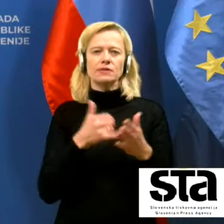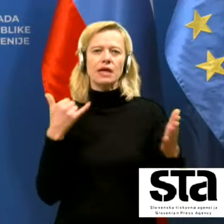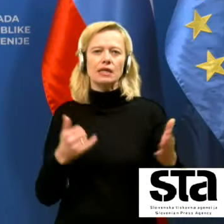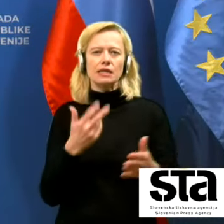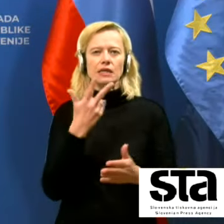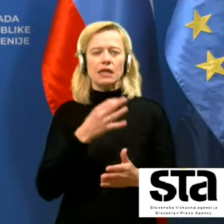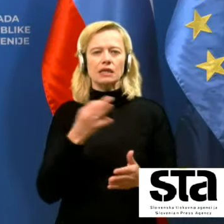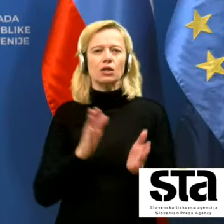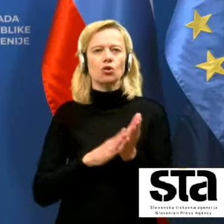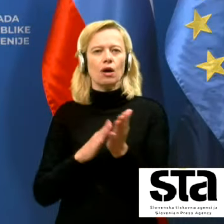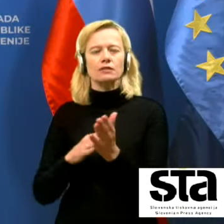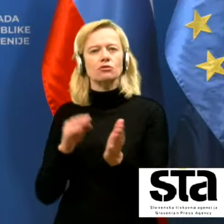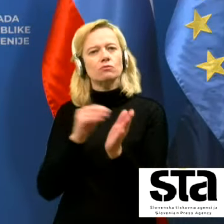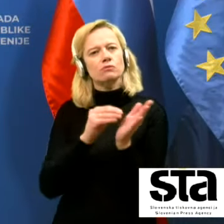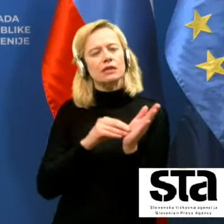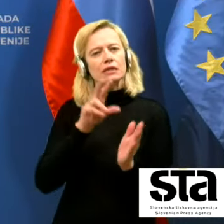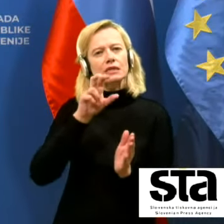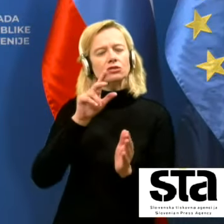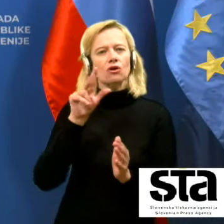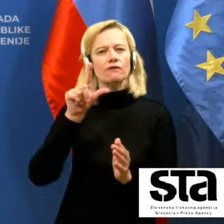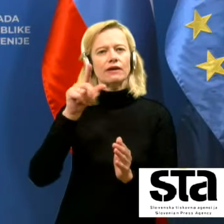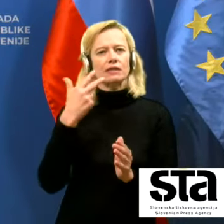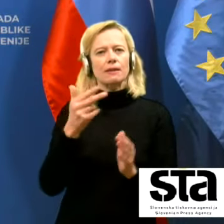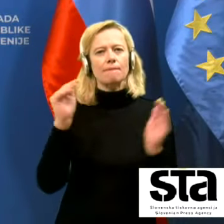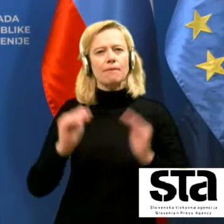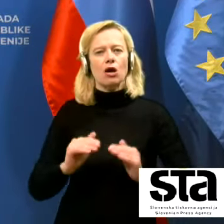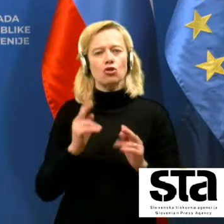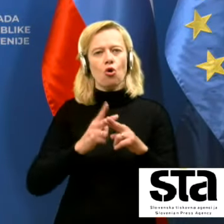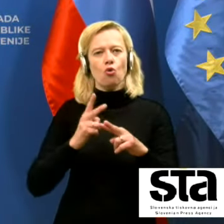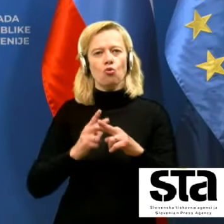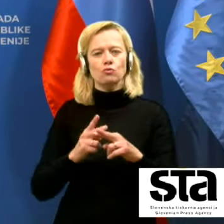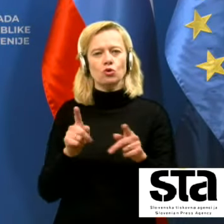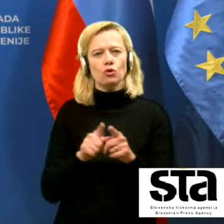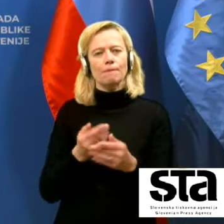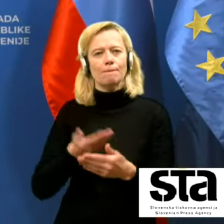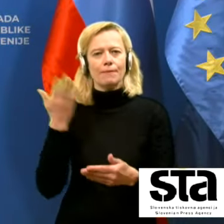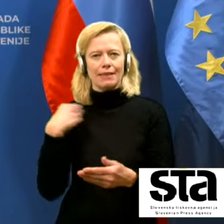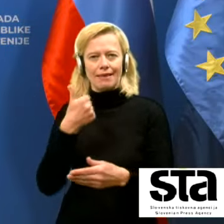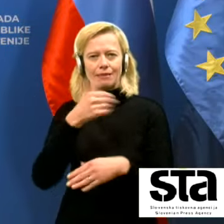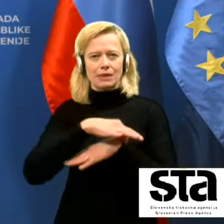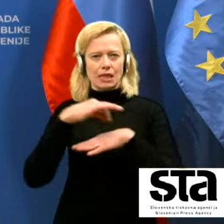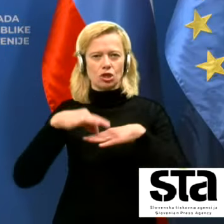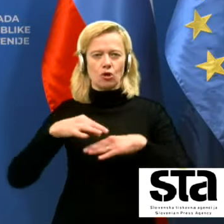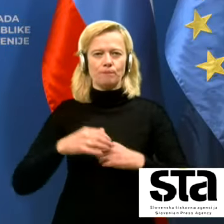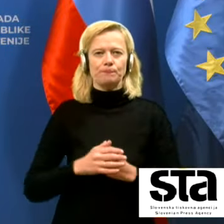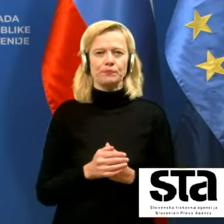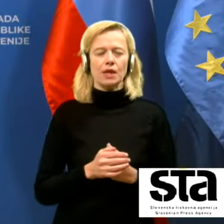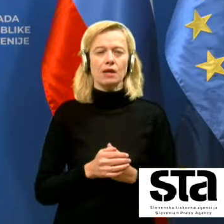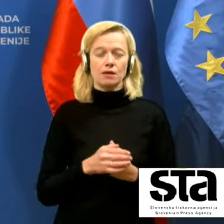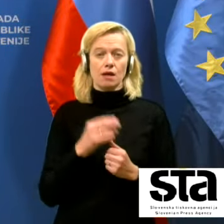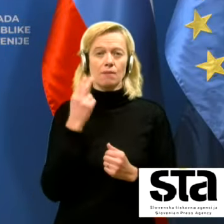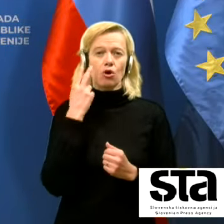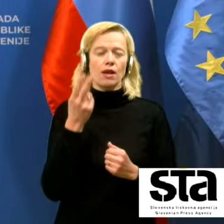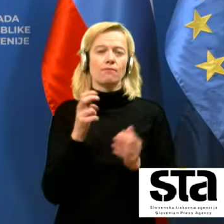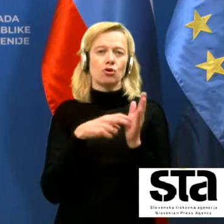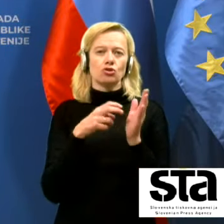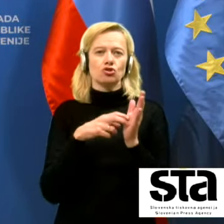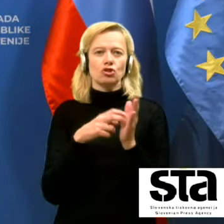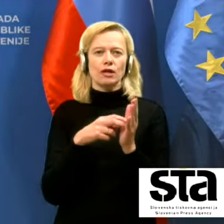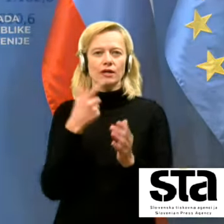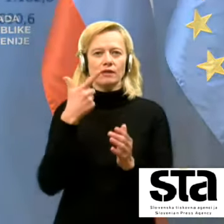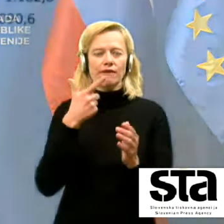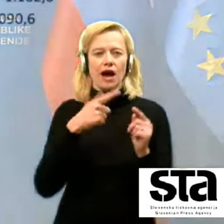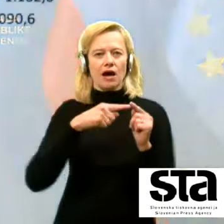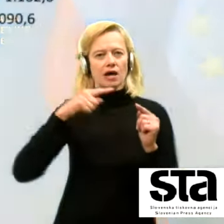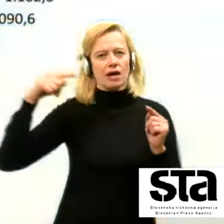dokazano obeležimo 352 manj okužb kot predenim tednom. Poglejmo si še dva